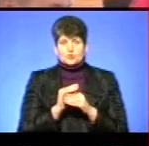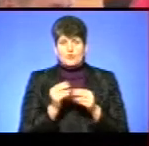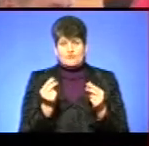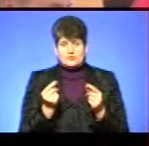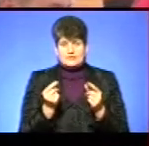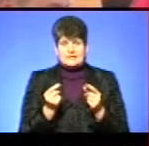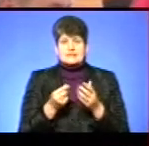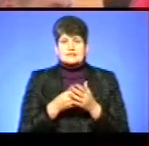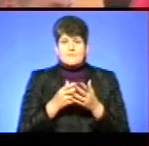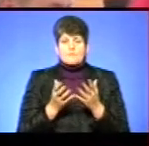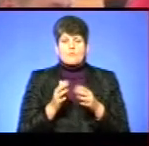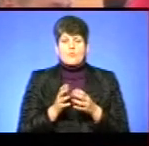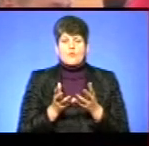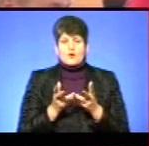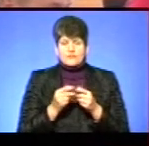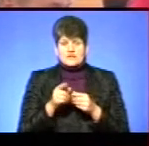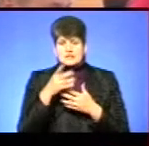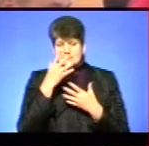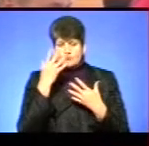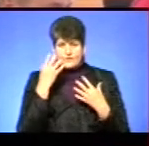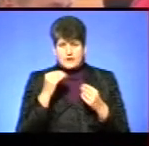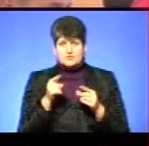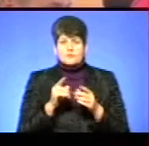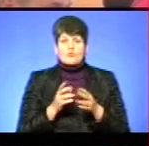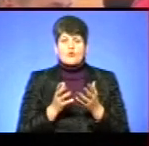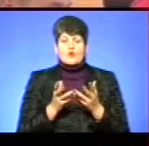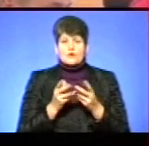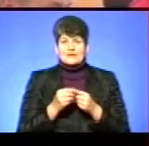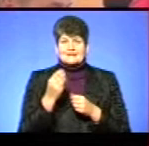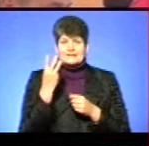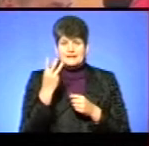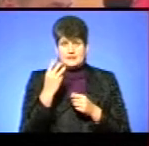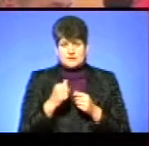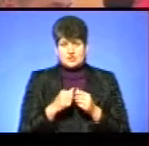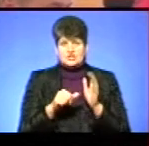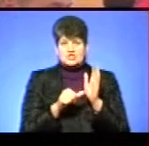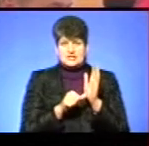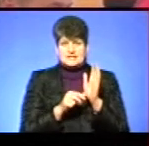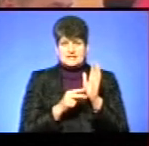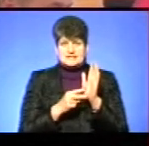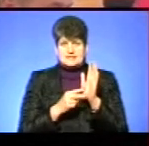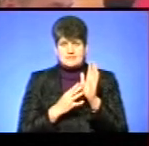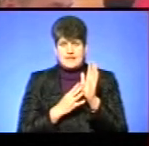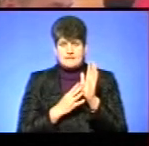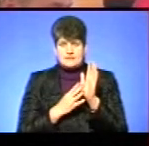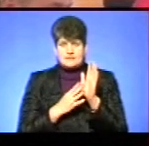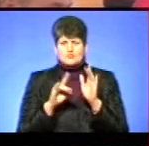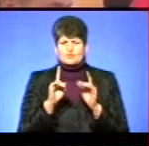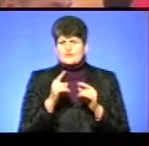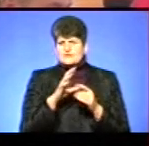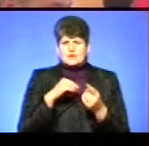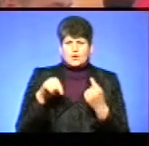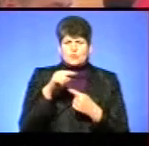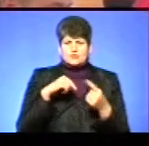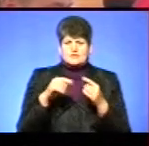Тариф розрахований, ви всі про нього забуваєте, що розрахований три елементи – 6, 7 і 9. Чогось ви всі крутитеся